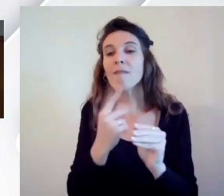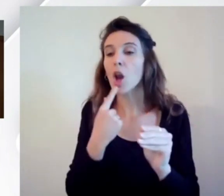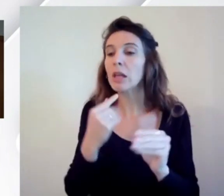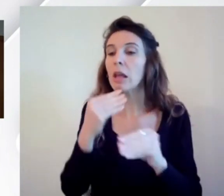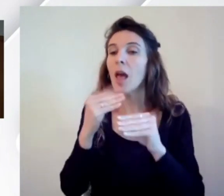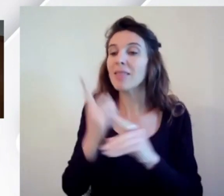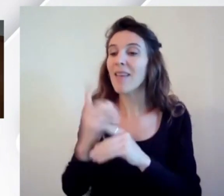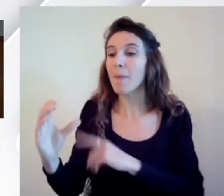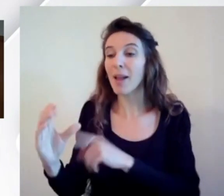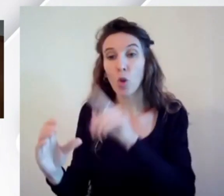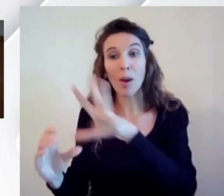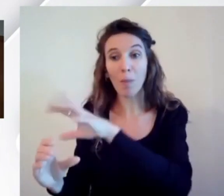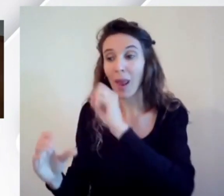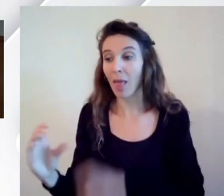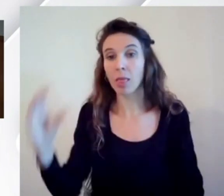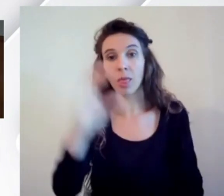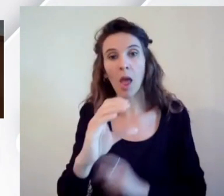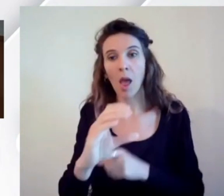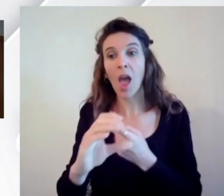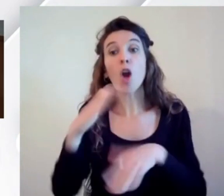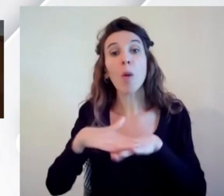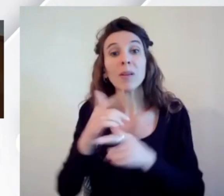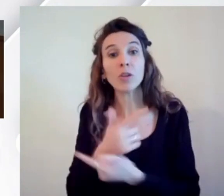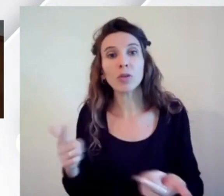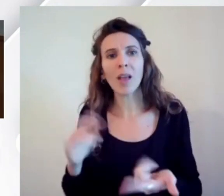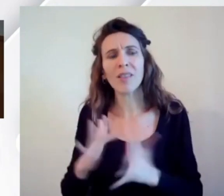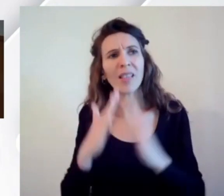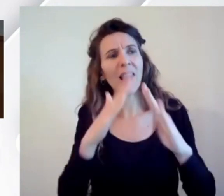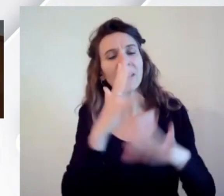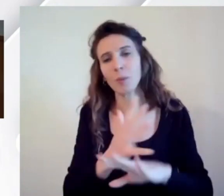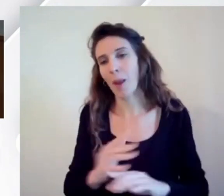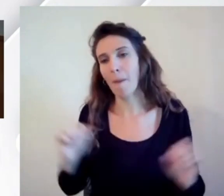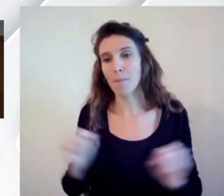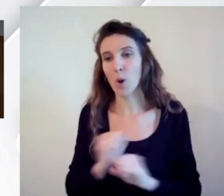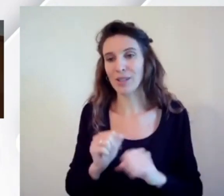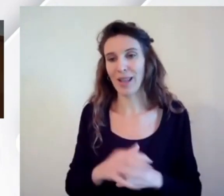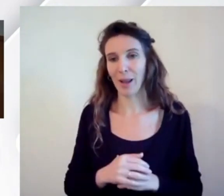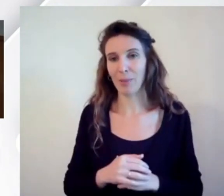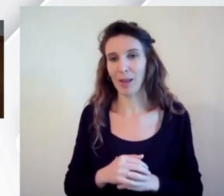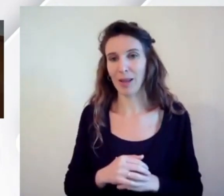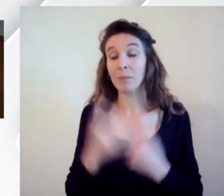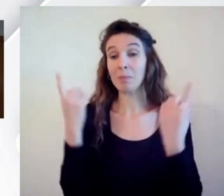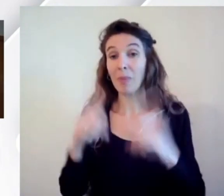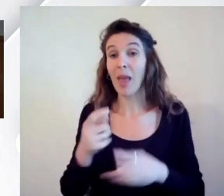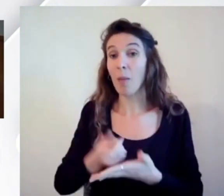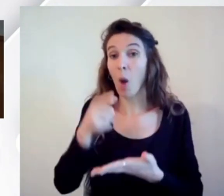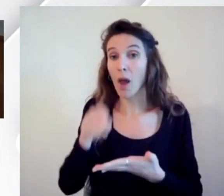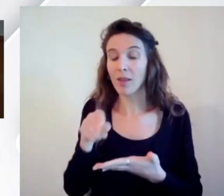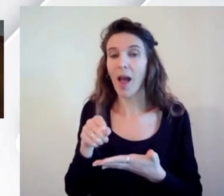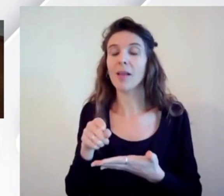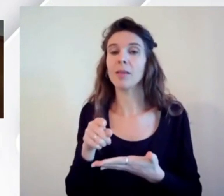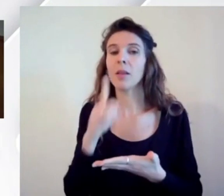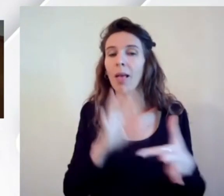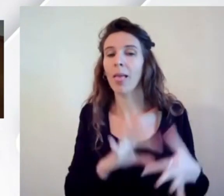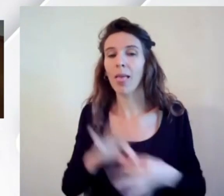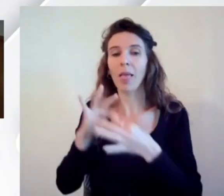mi creerà mai una casa in questo caso accessibile e questa è una cosa molto importante questo ci lega anche al discorso